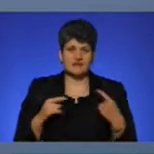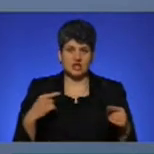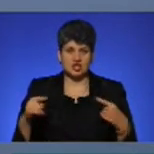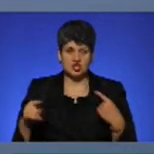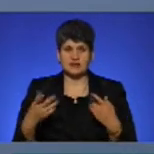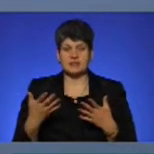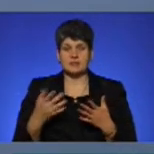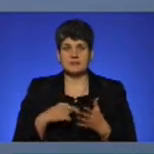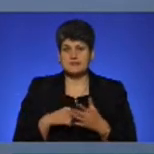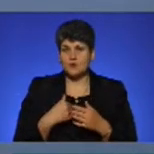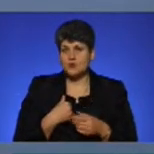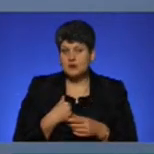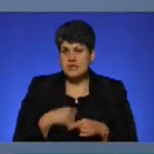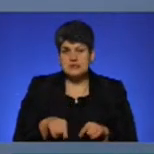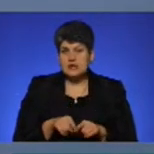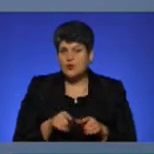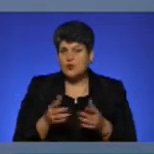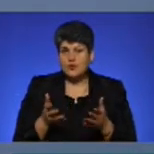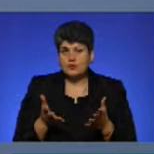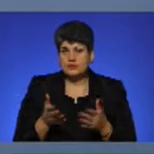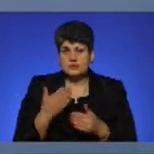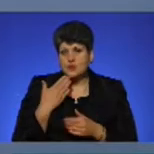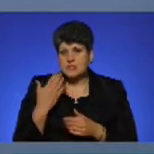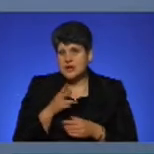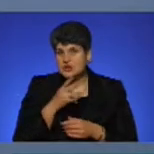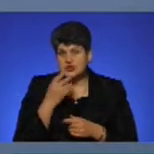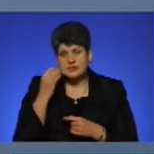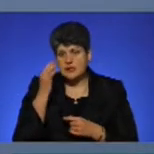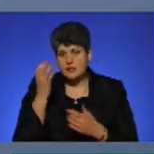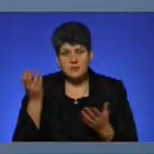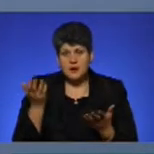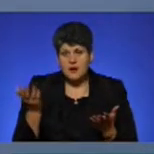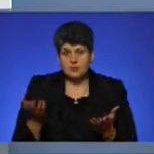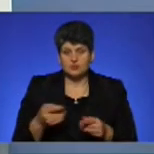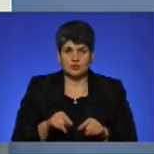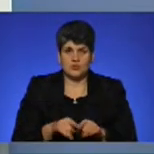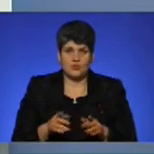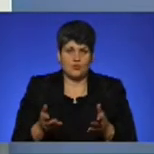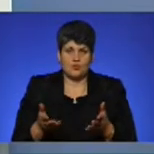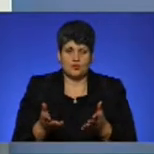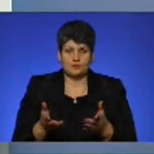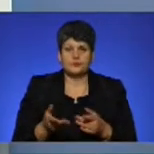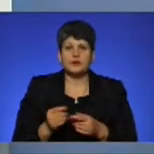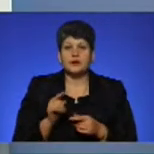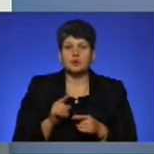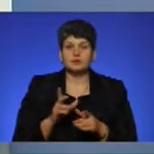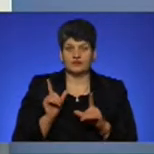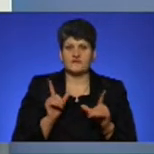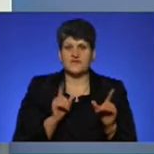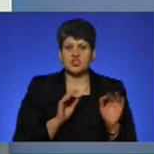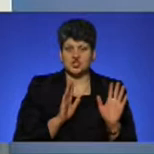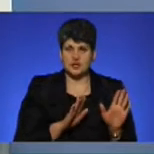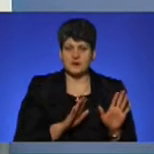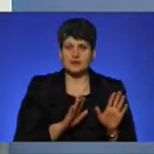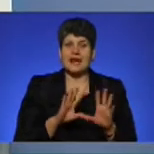відмовили гальма, в нас такого за останній час, ну, я не пригадую такого. Тобто, вони виїжджають. А